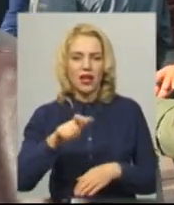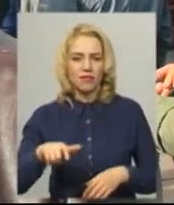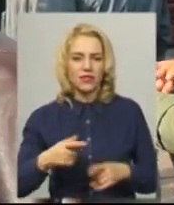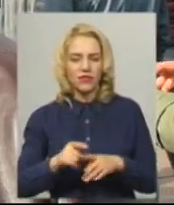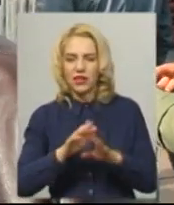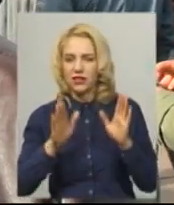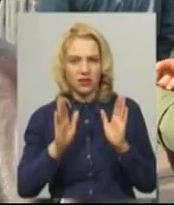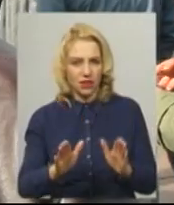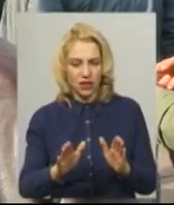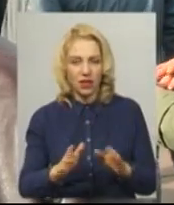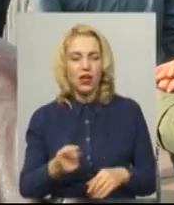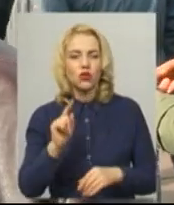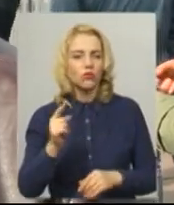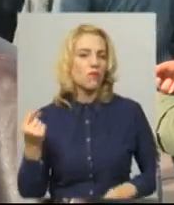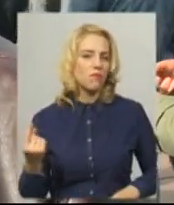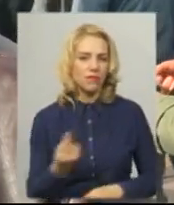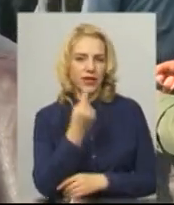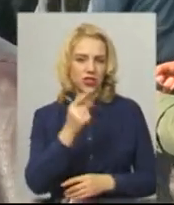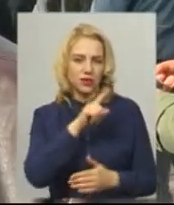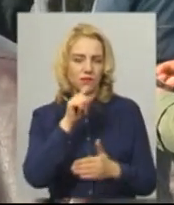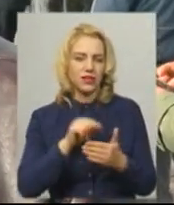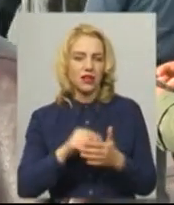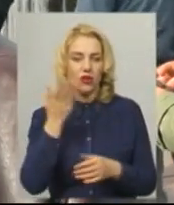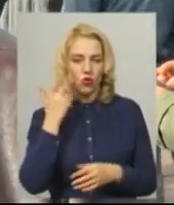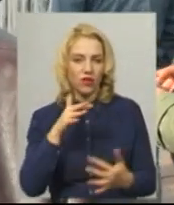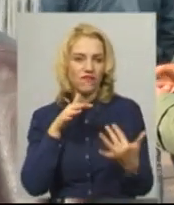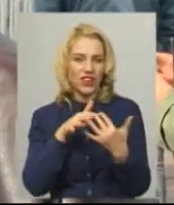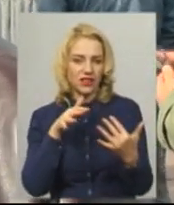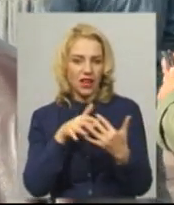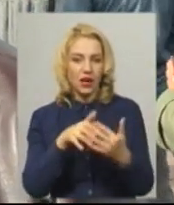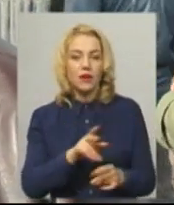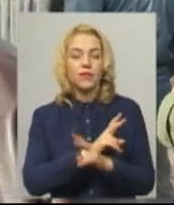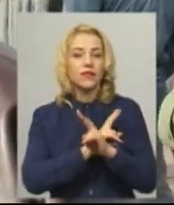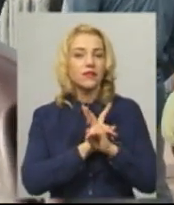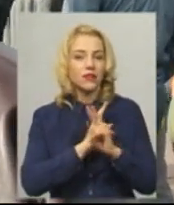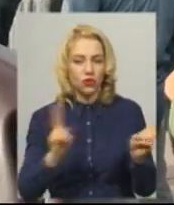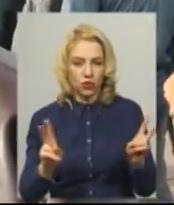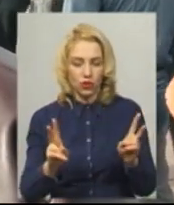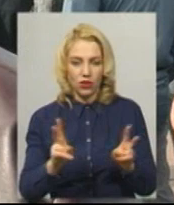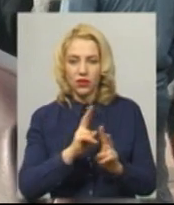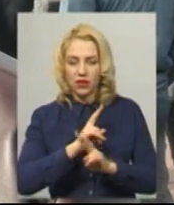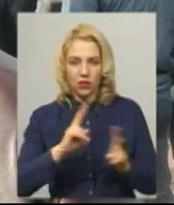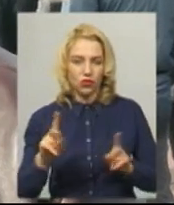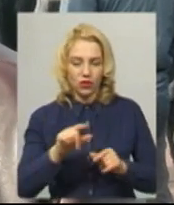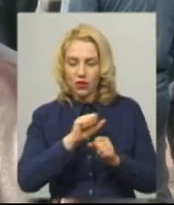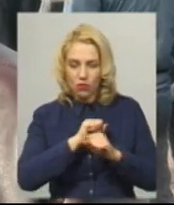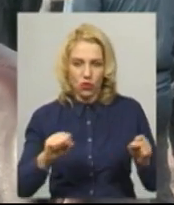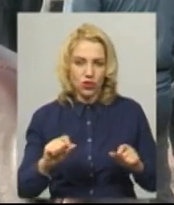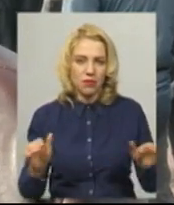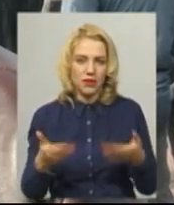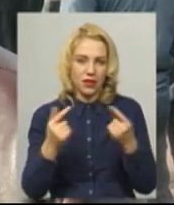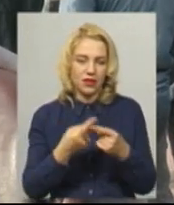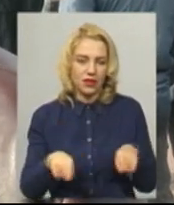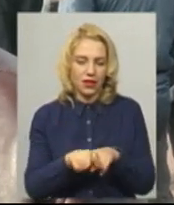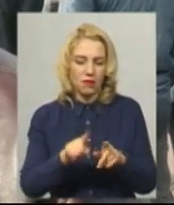Тому що перше питання, коли йде війна, ніхто навіть не має підійматися питання. Іде?